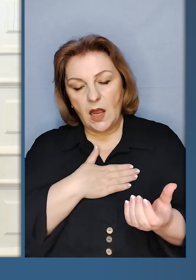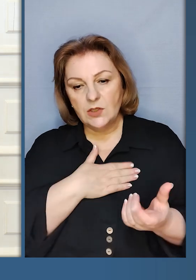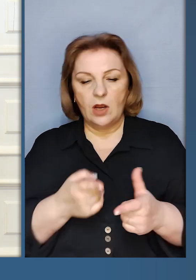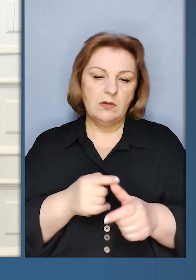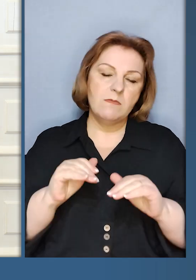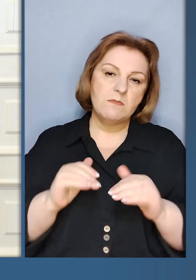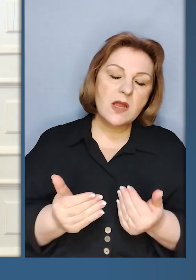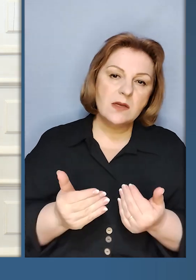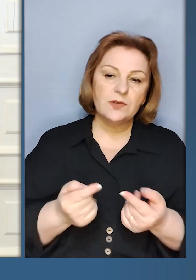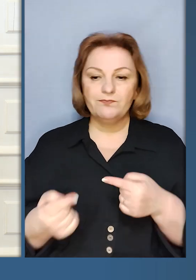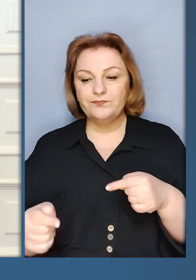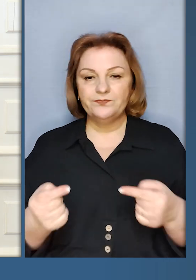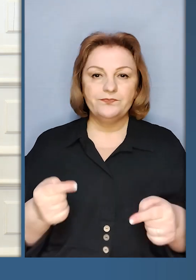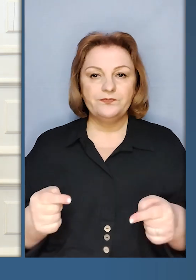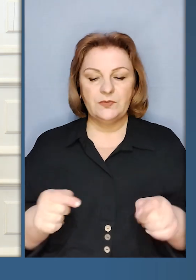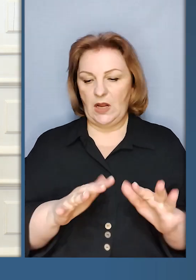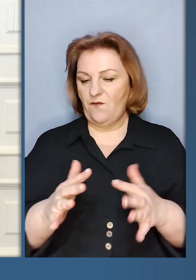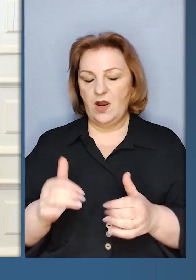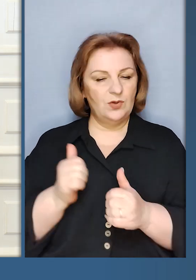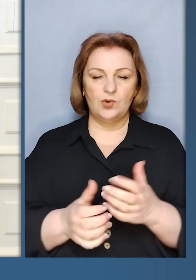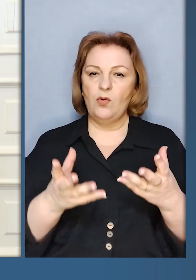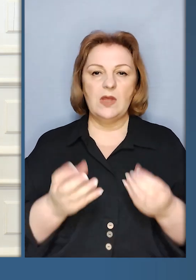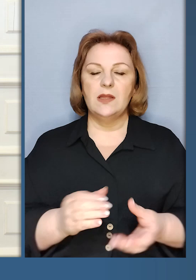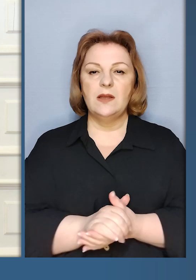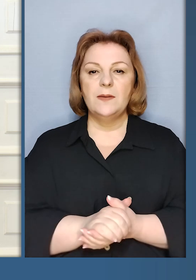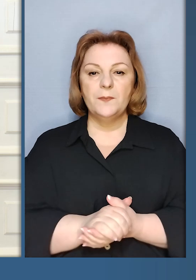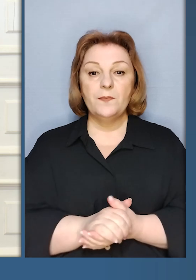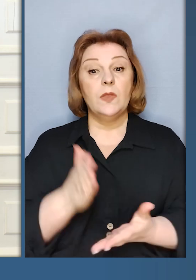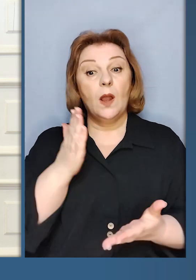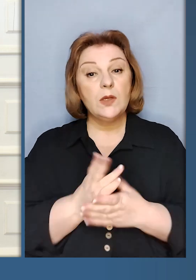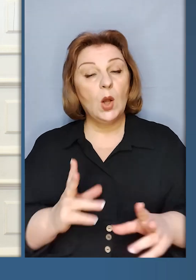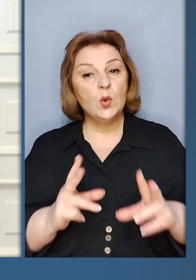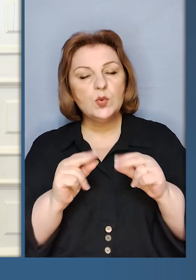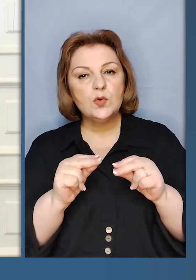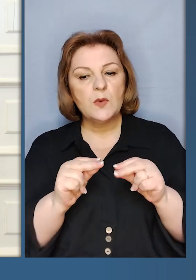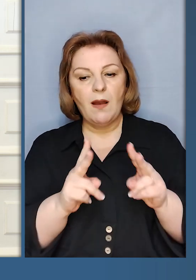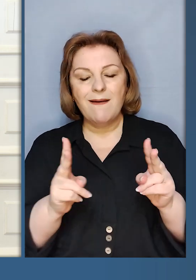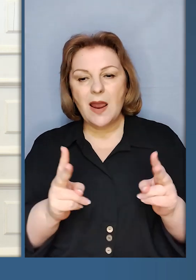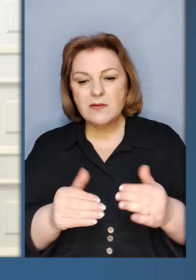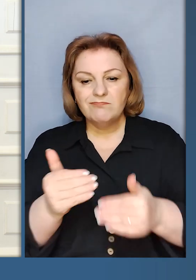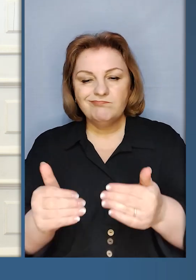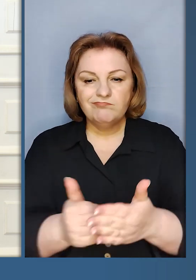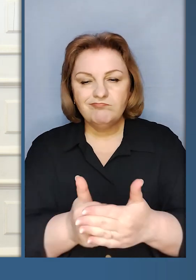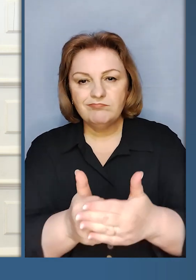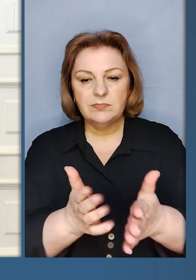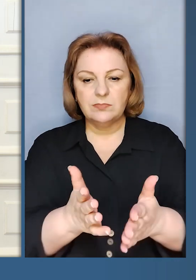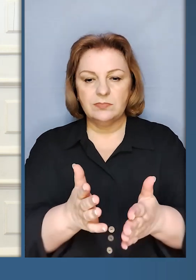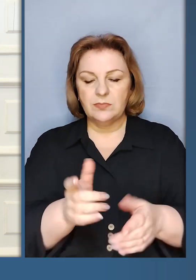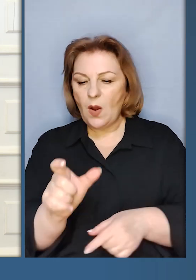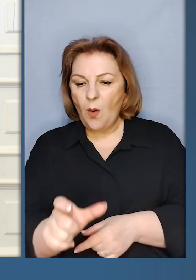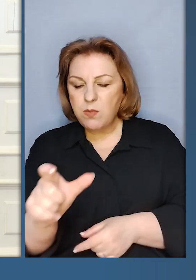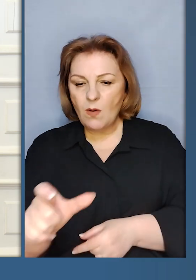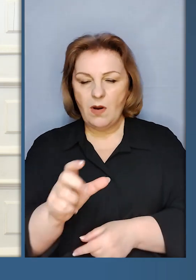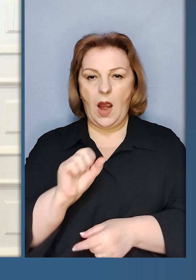снарядів у нашій стороні, то їх менше. Це відбувається щоденно. То є успіх в якихось